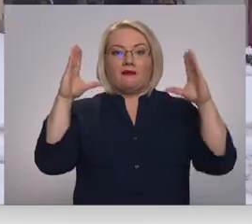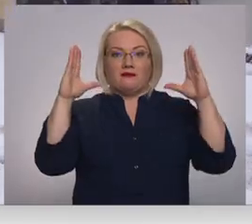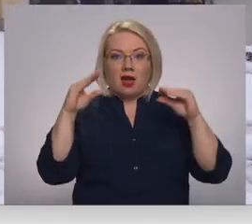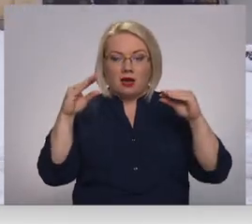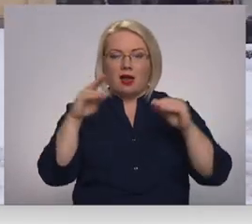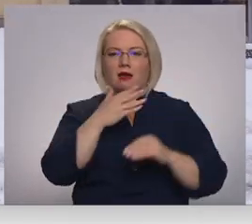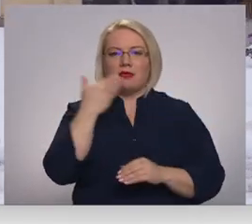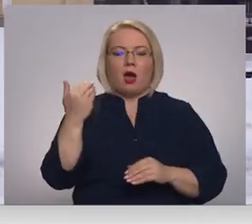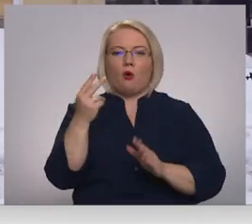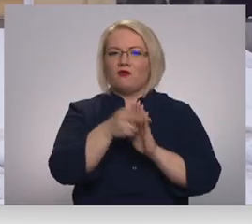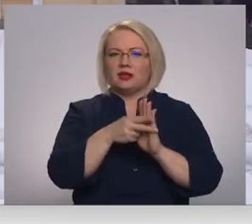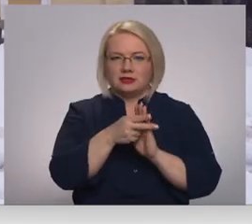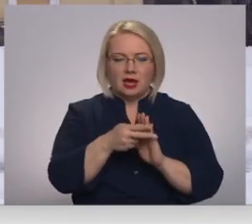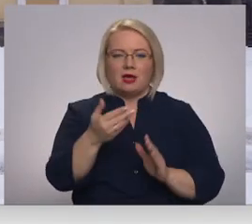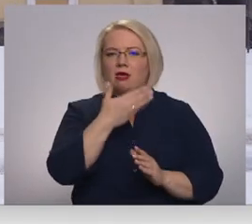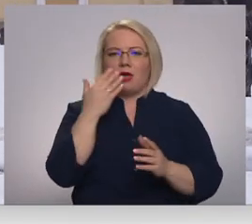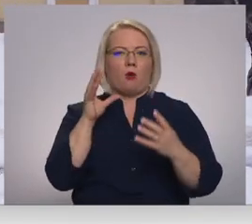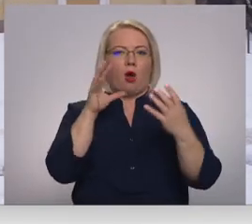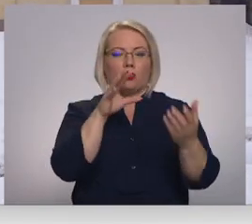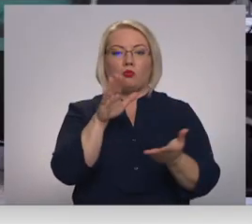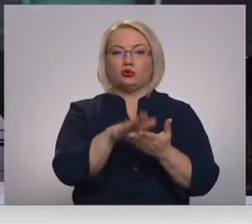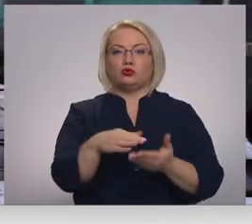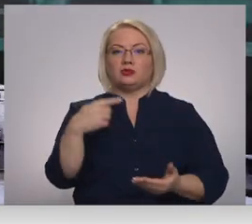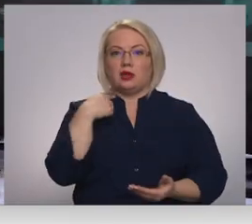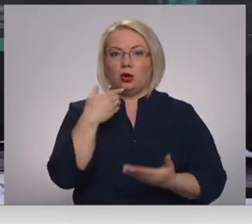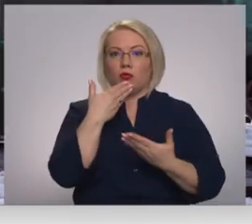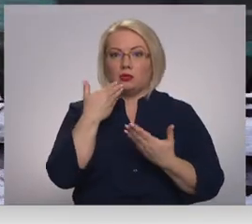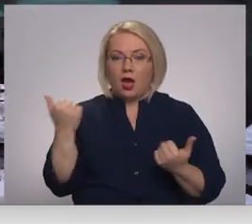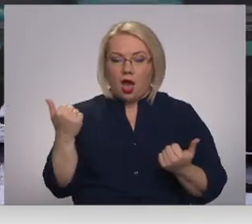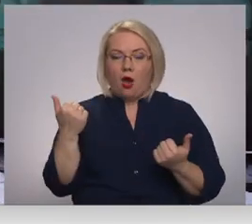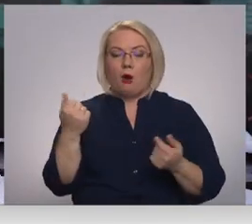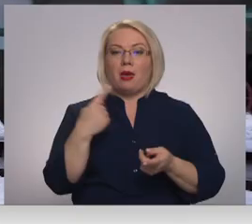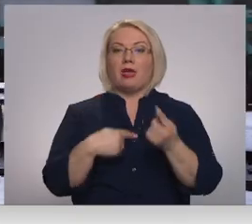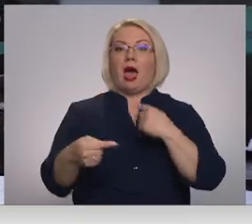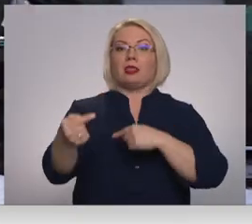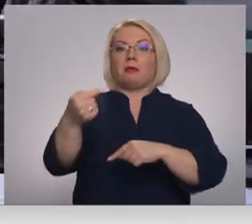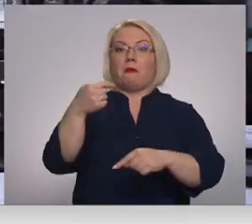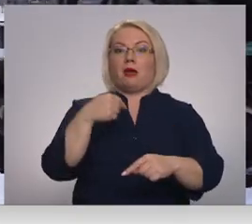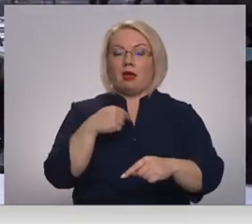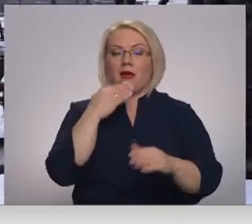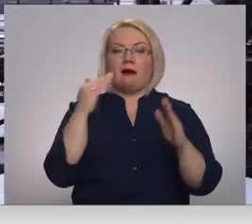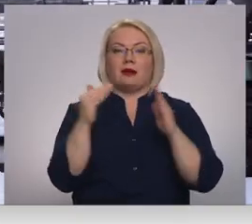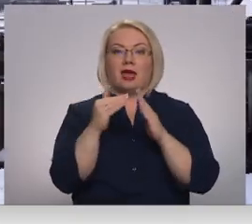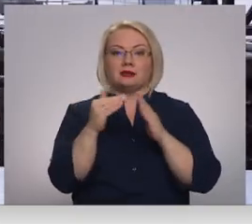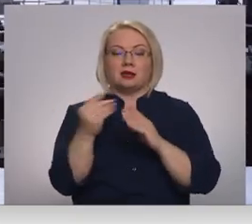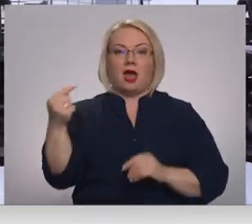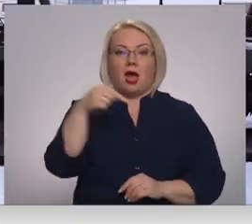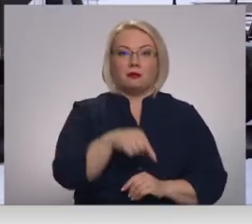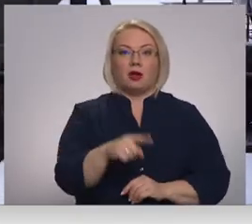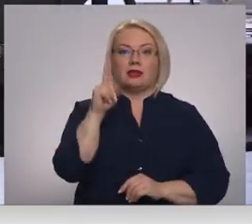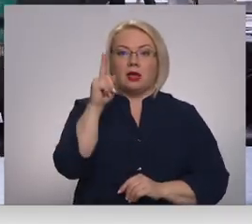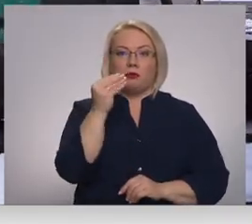ne vilcienu, ne autobusu reisu uz Rīgu nav. Savukārt dodoties pretējā virzienā, Rēziknē var nonākt tikai